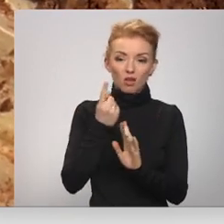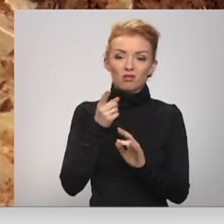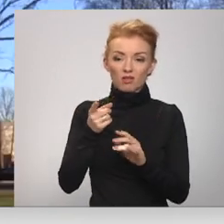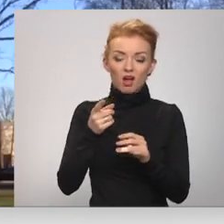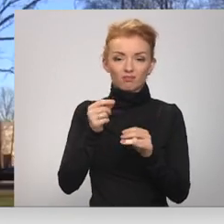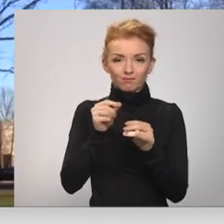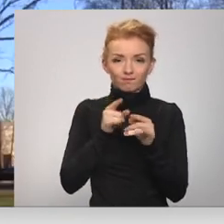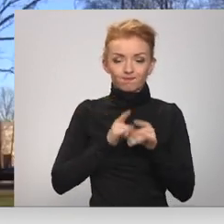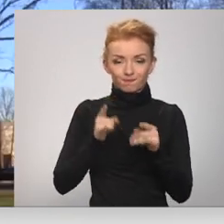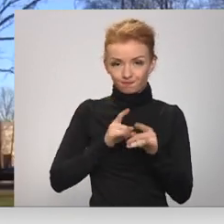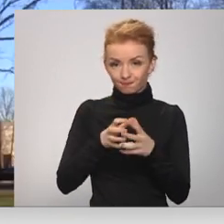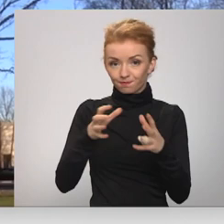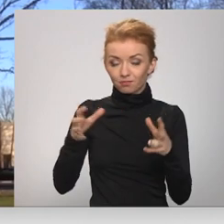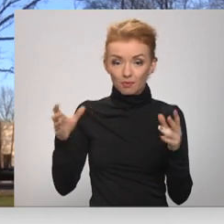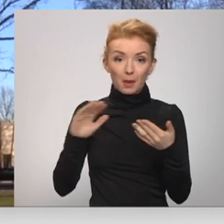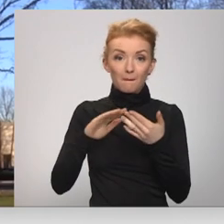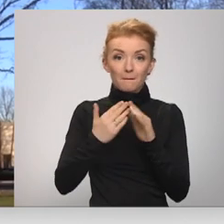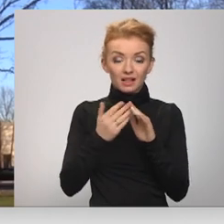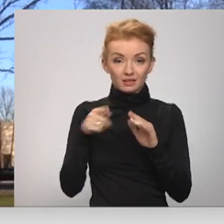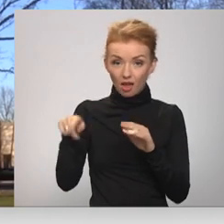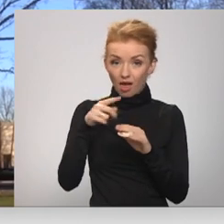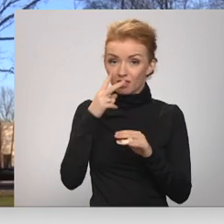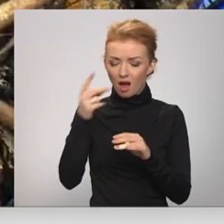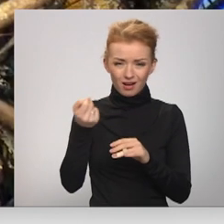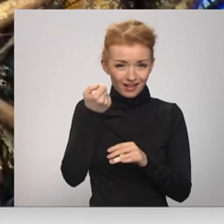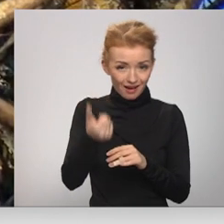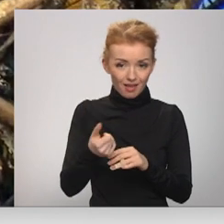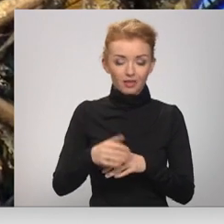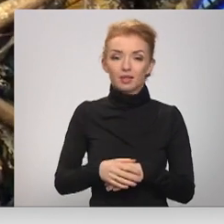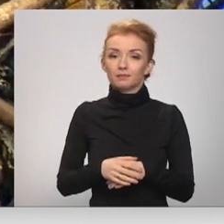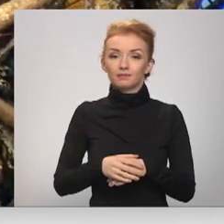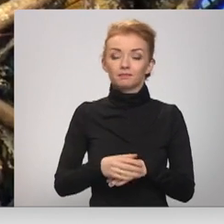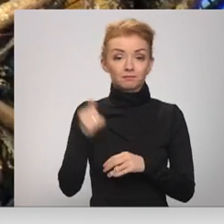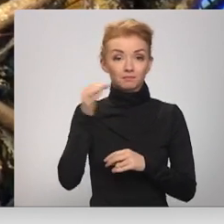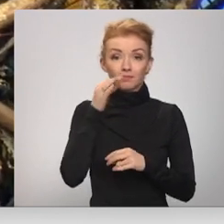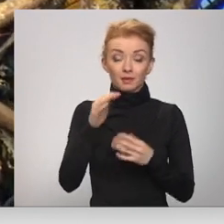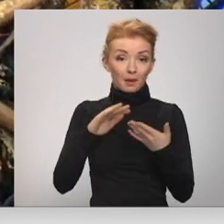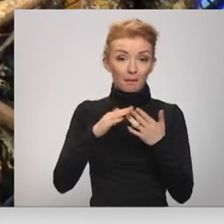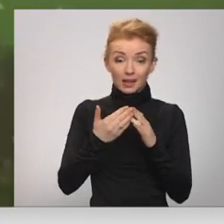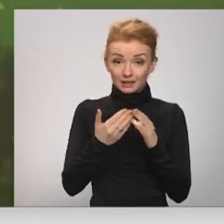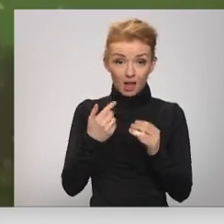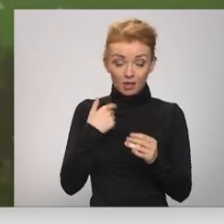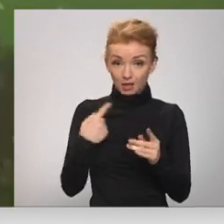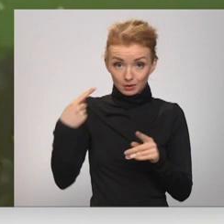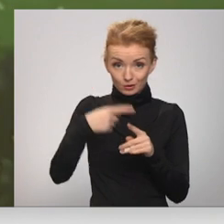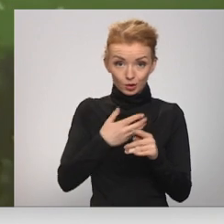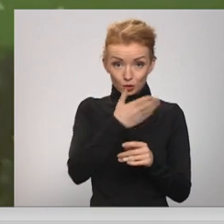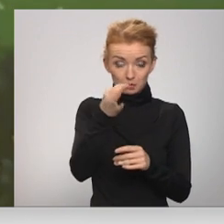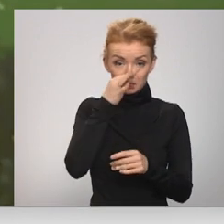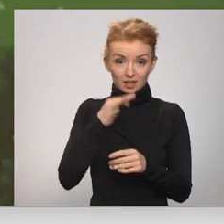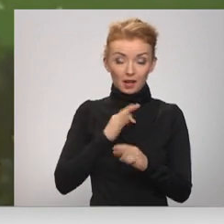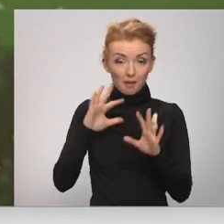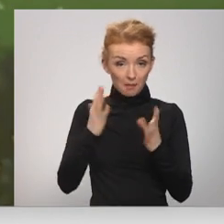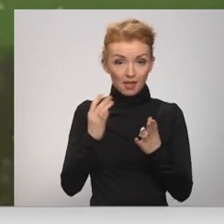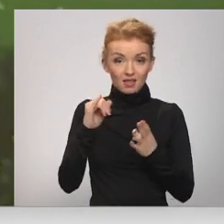vairošanos. Pilsēt vidēm izgrauzis manīts krietni retāk. Pilsētā, no jums es pirmo gadījumu dzirdu, bet ja tas